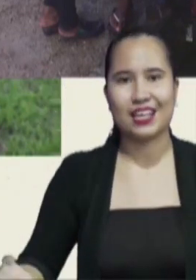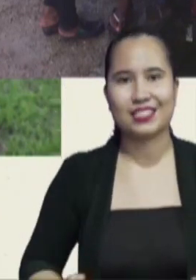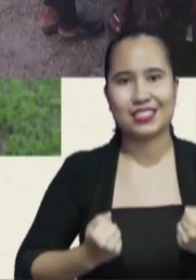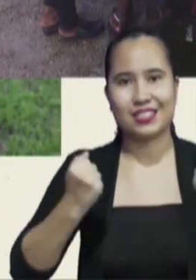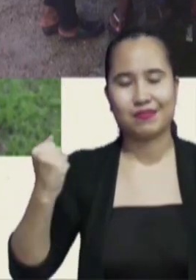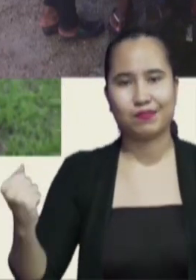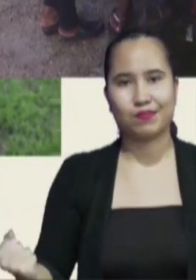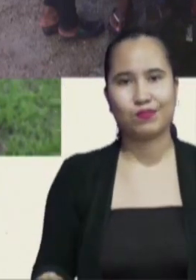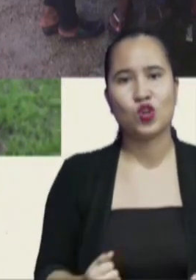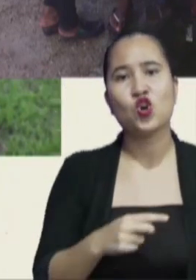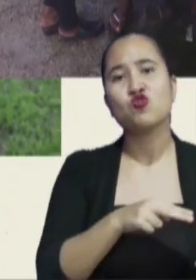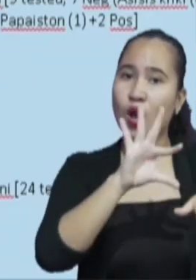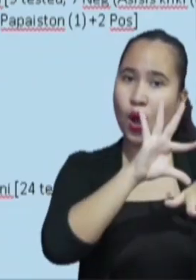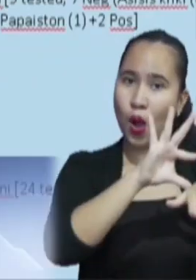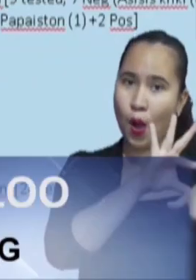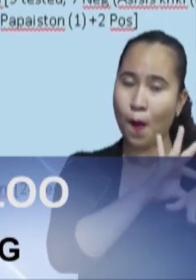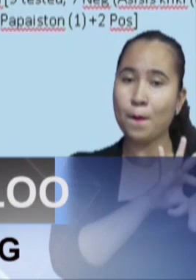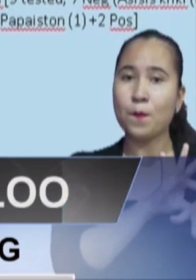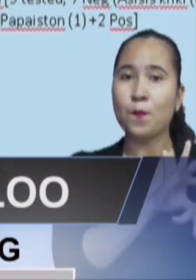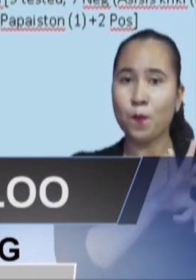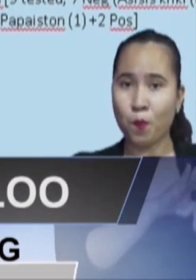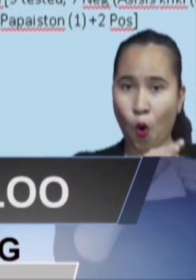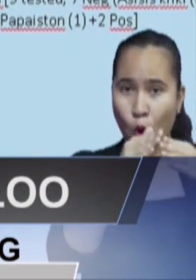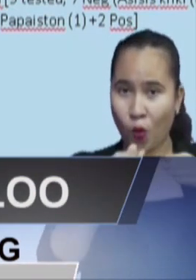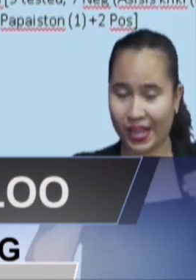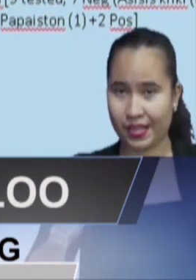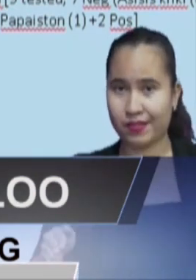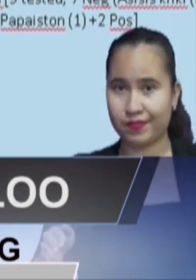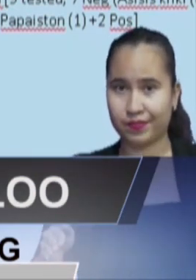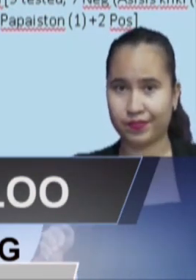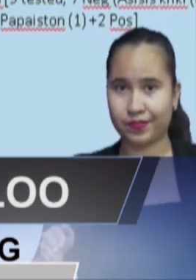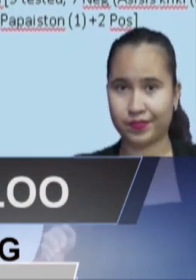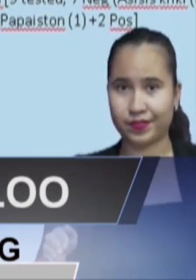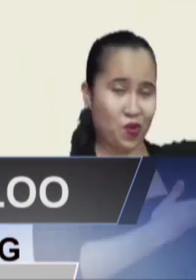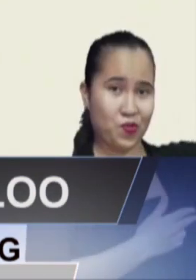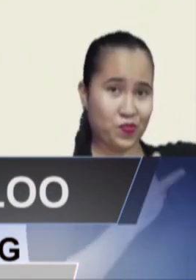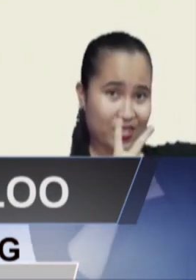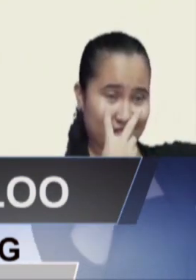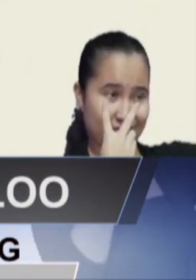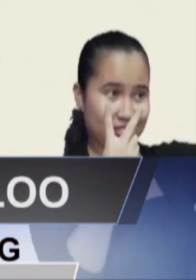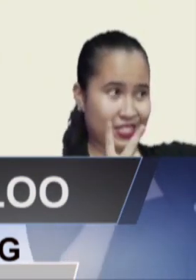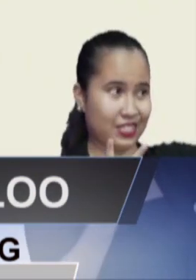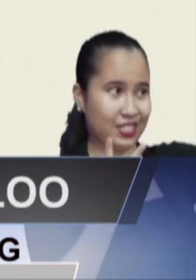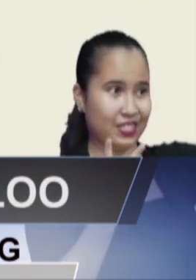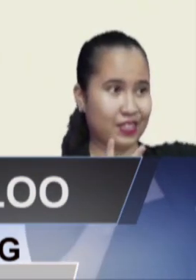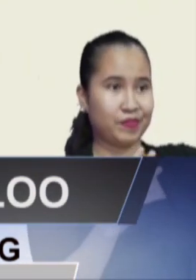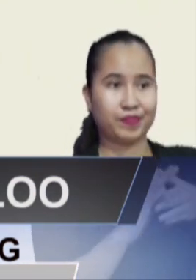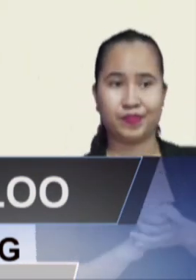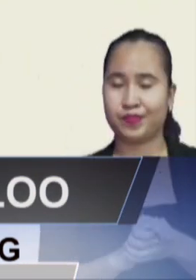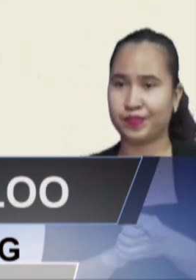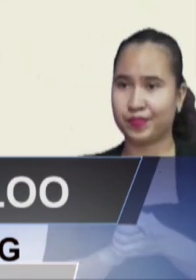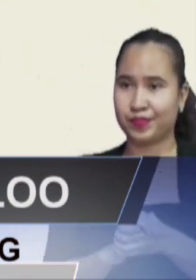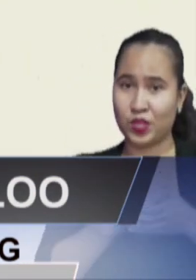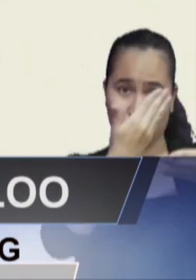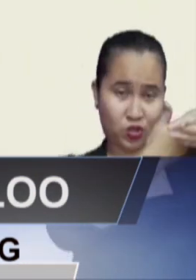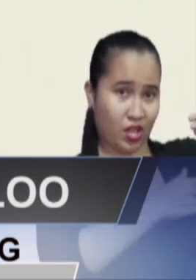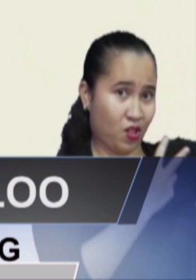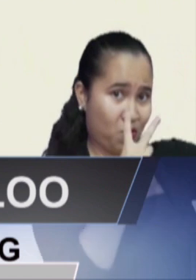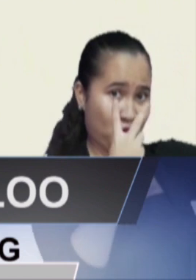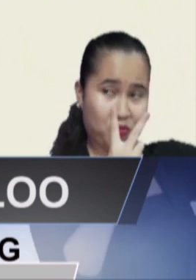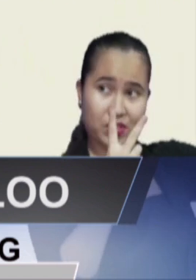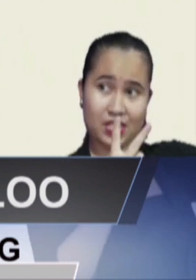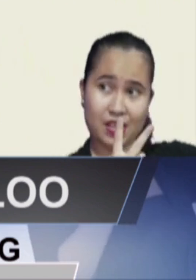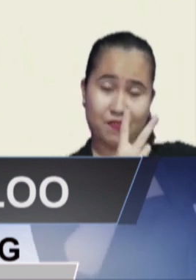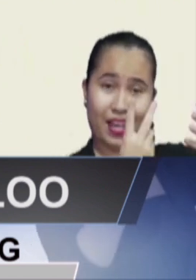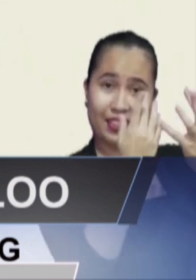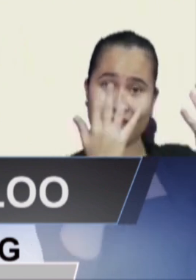van positieve gevallen. En de resultaten. Dit is het totaal overzicht van het aantal